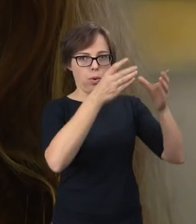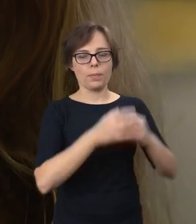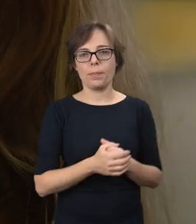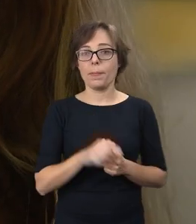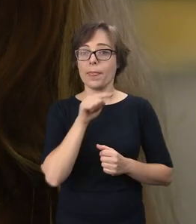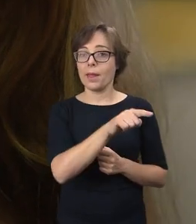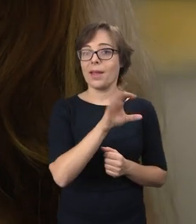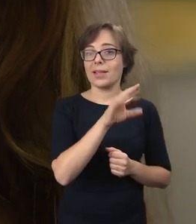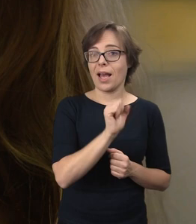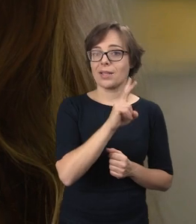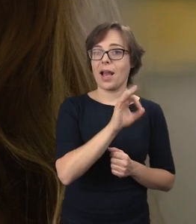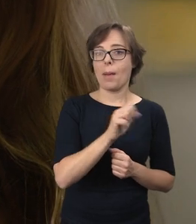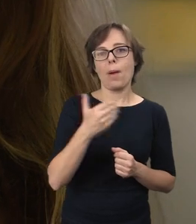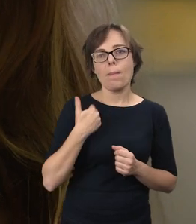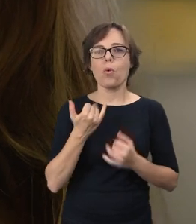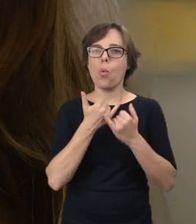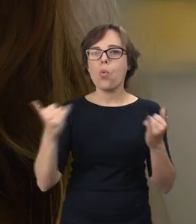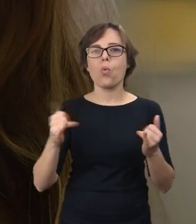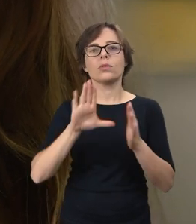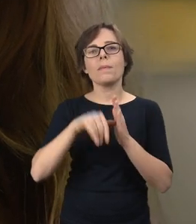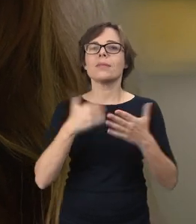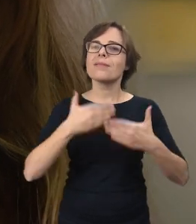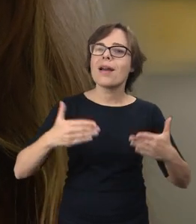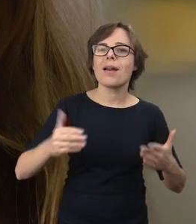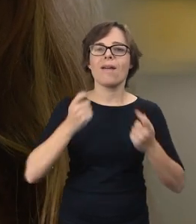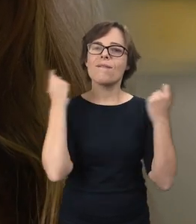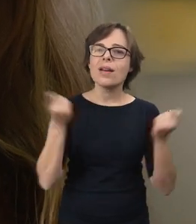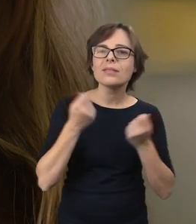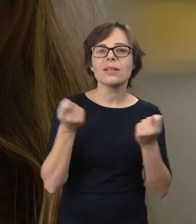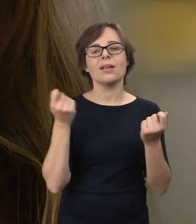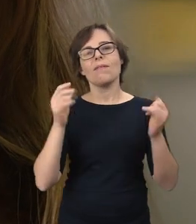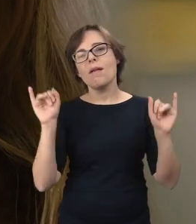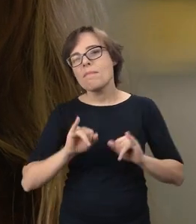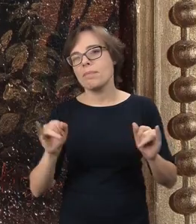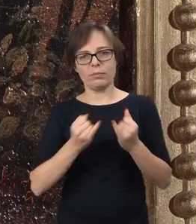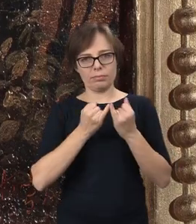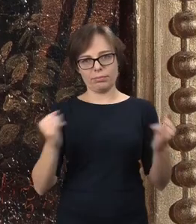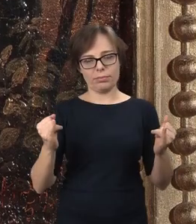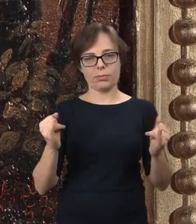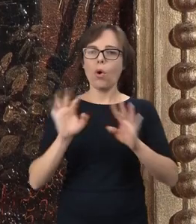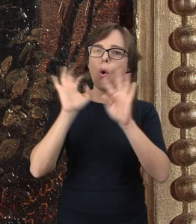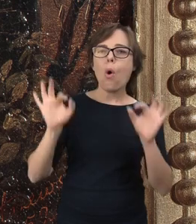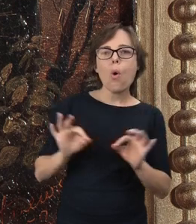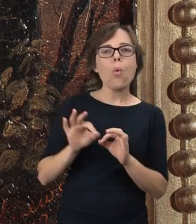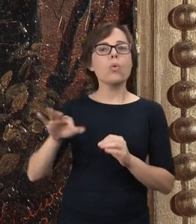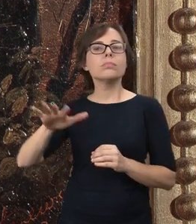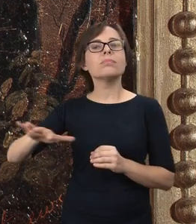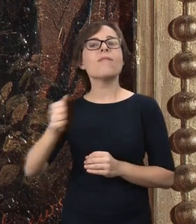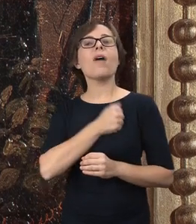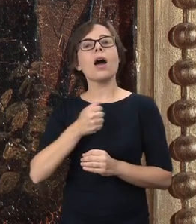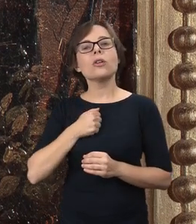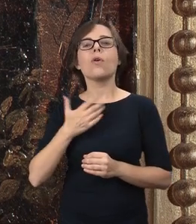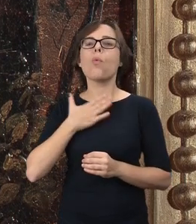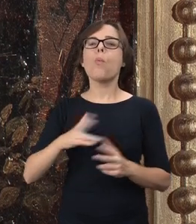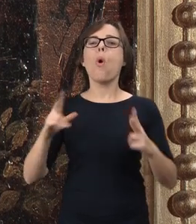Na Saskiej Kępie organizowano teatry miejskie, festiwale i fety. Było to ulubione miejsce odpoczynku